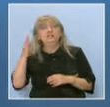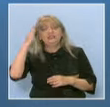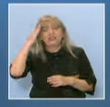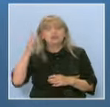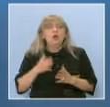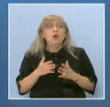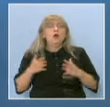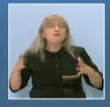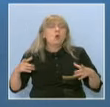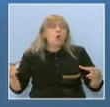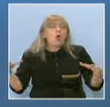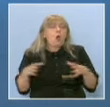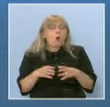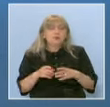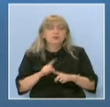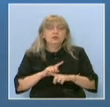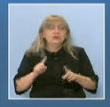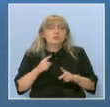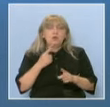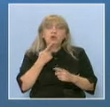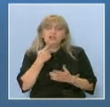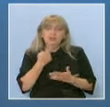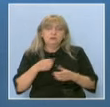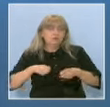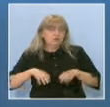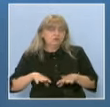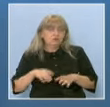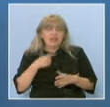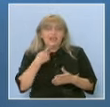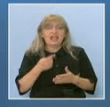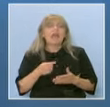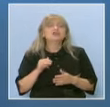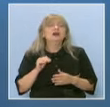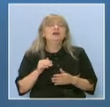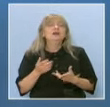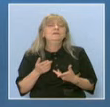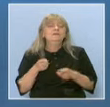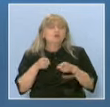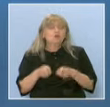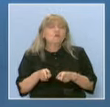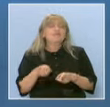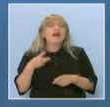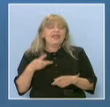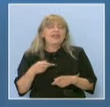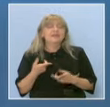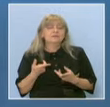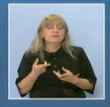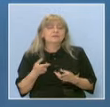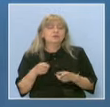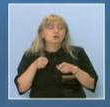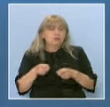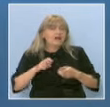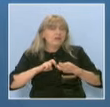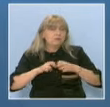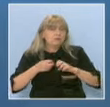много е комплексно. Тоест, не бих могъл да си позволя да кажа и на база дори статистиката, това е, и всъщност, само